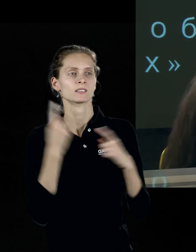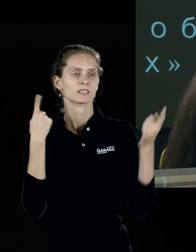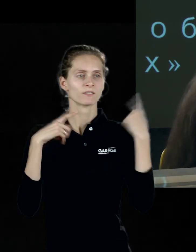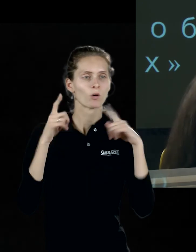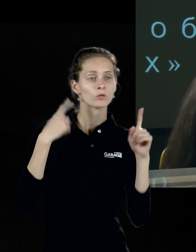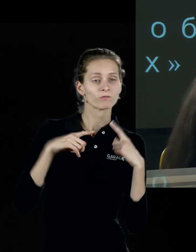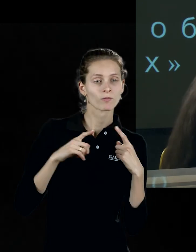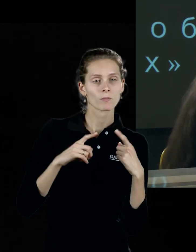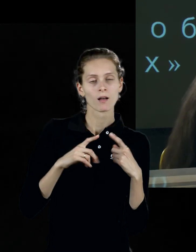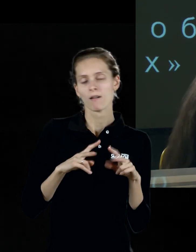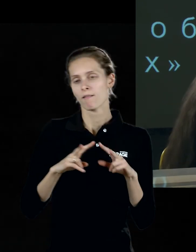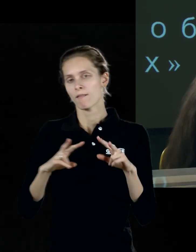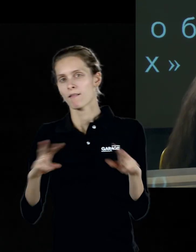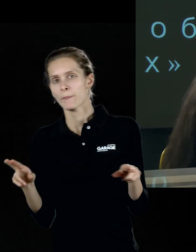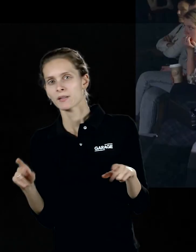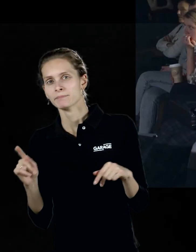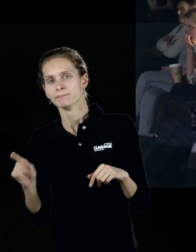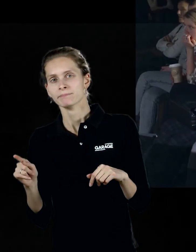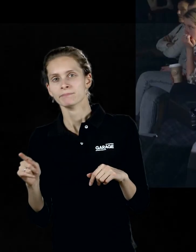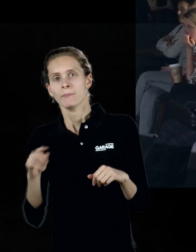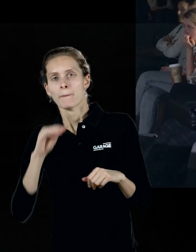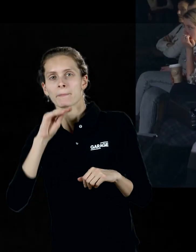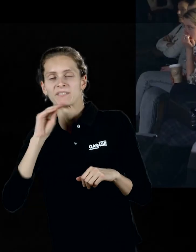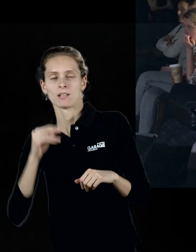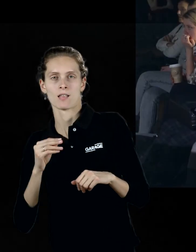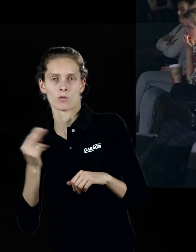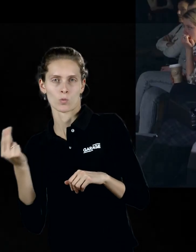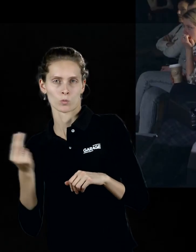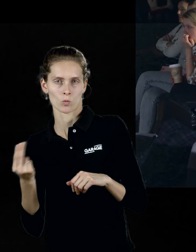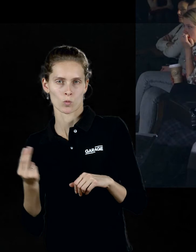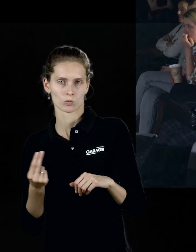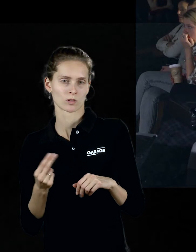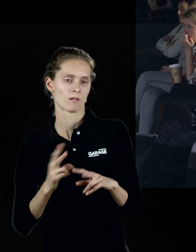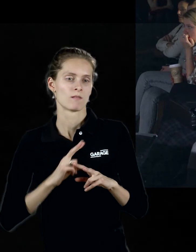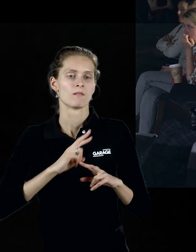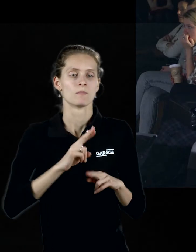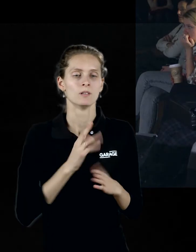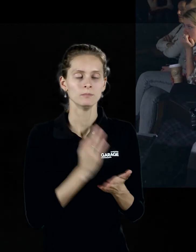равной степени свойственны и профессиональным художникам, детям, и